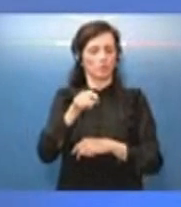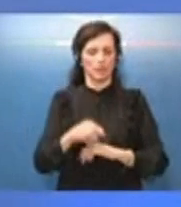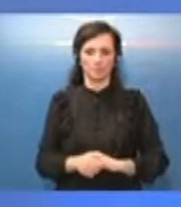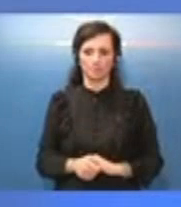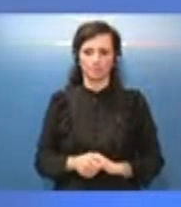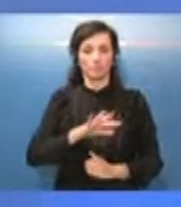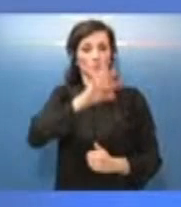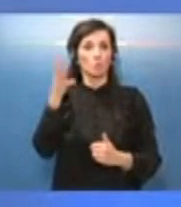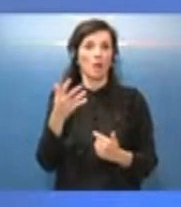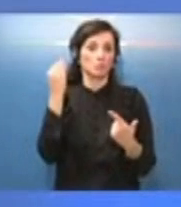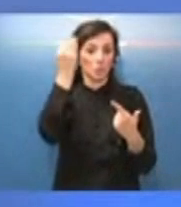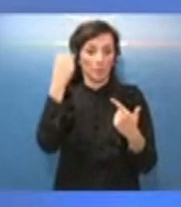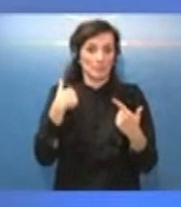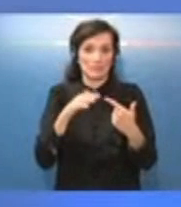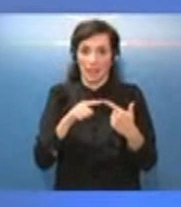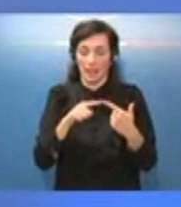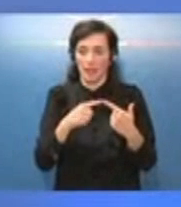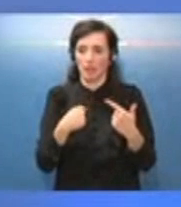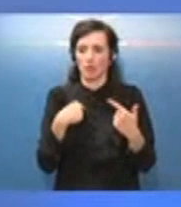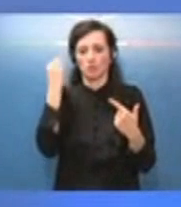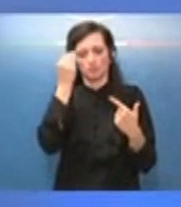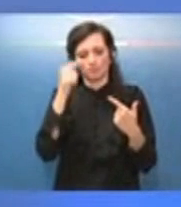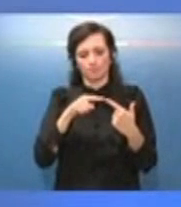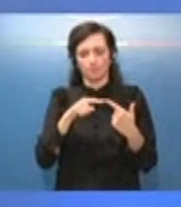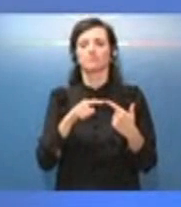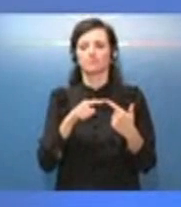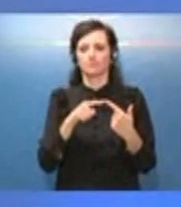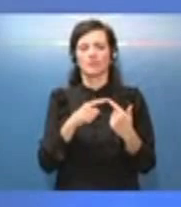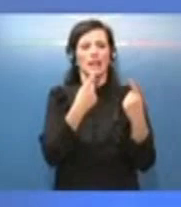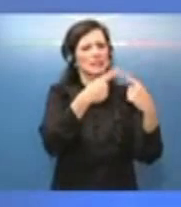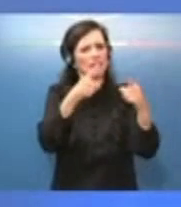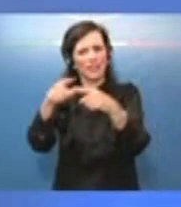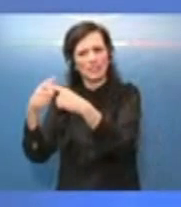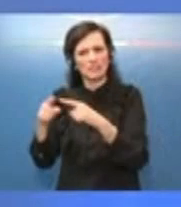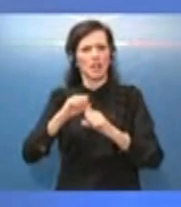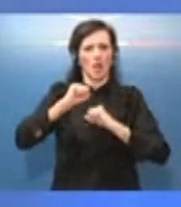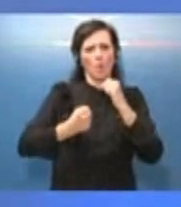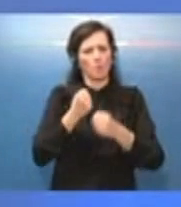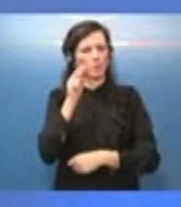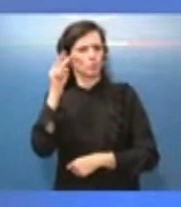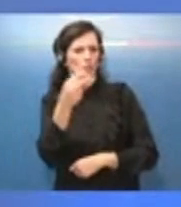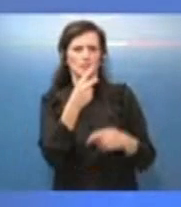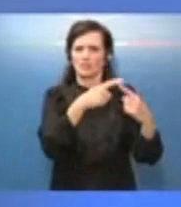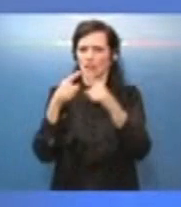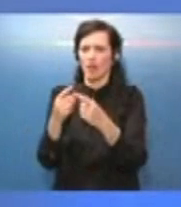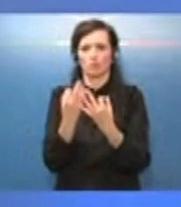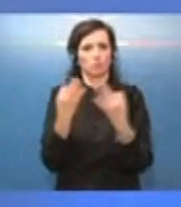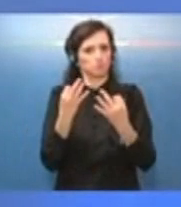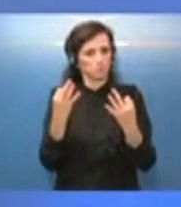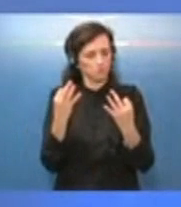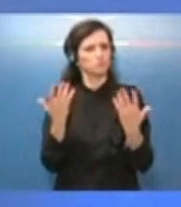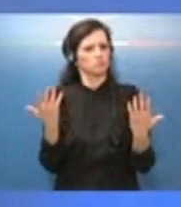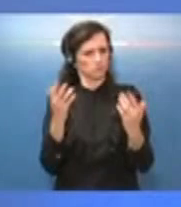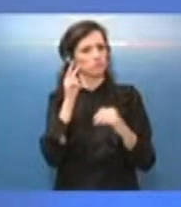considerazione importante è che non bisogna sottovalutare questa diversità di comportamenti, di vedute, tutt'altro. Non